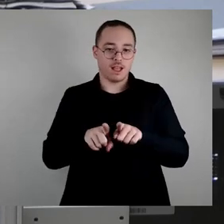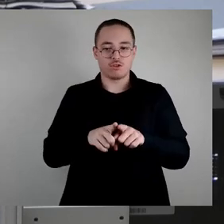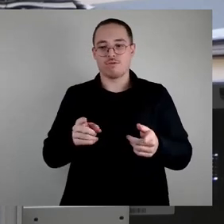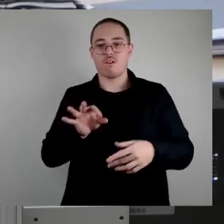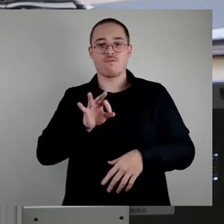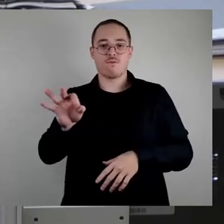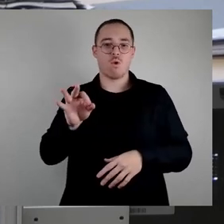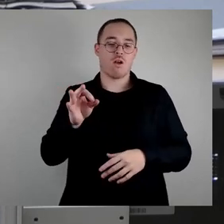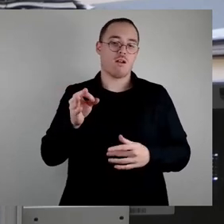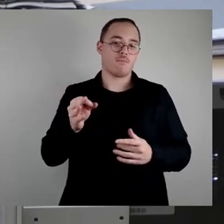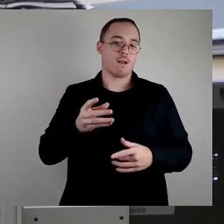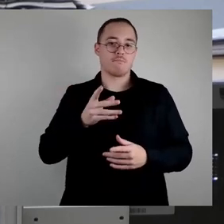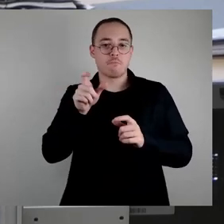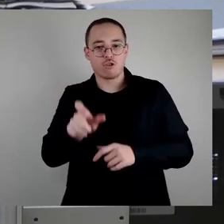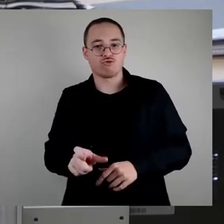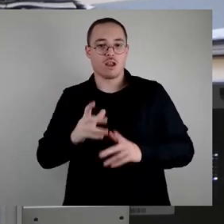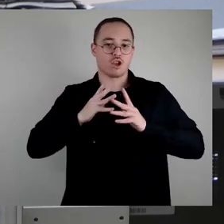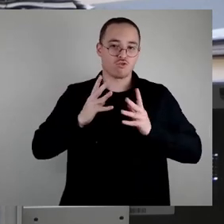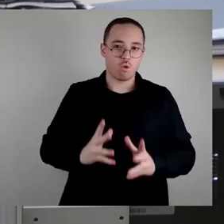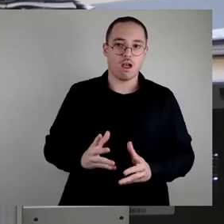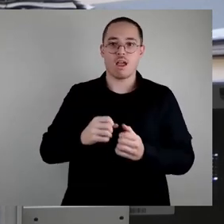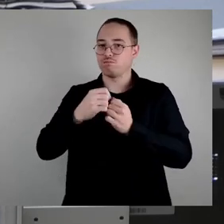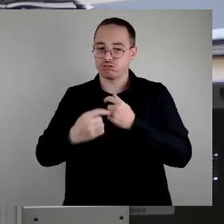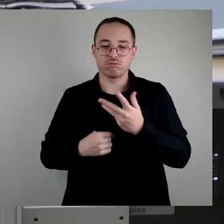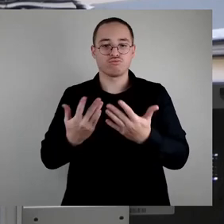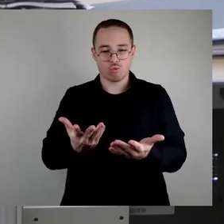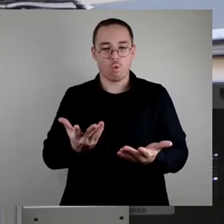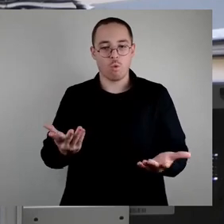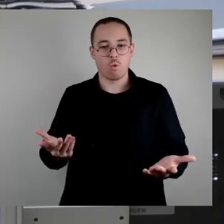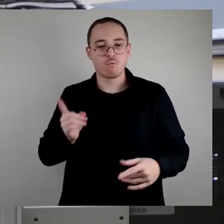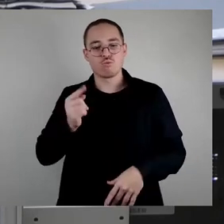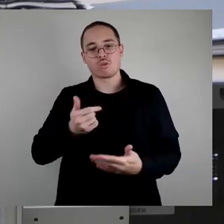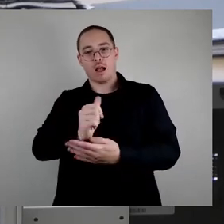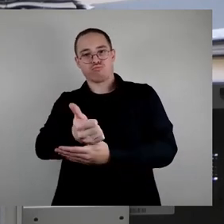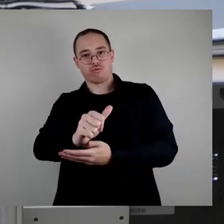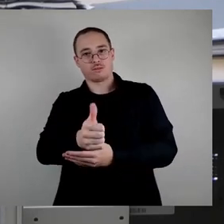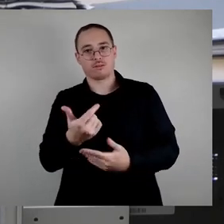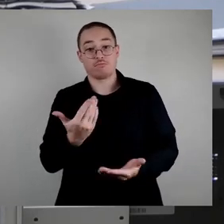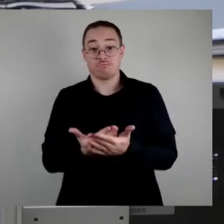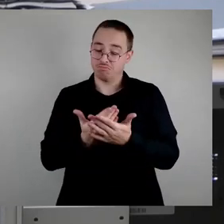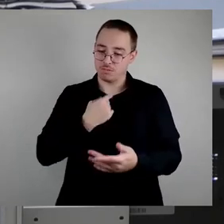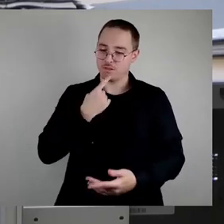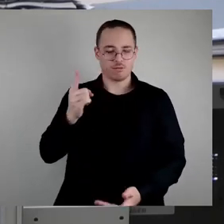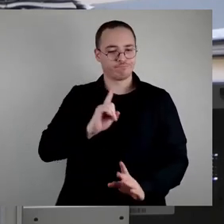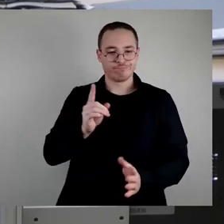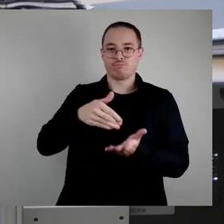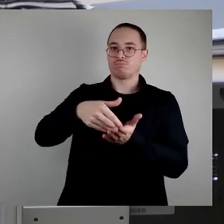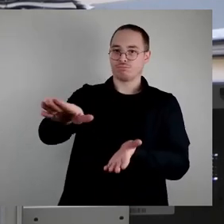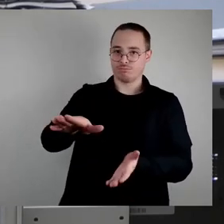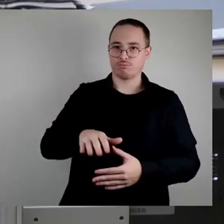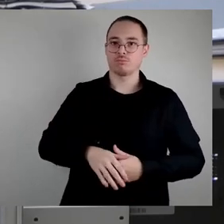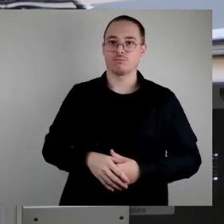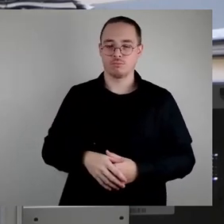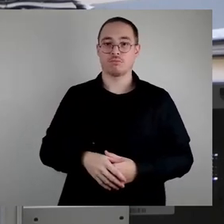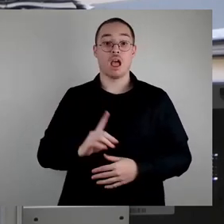abzustellen. Und das ist unser Beweggrund gewesen, um die Vorlage abzulehnen. Wir waren dazu auch im